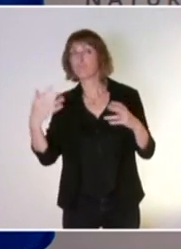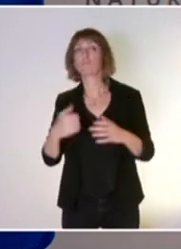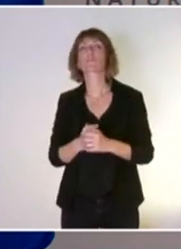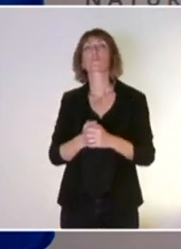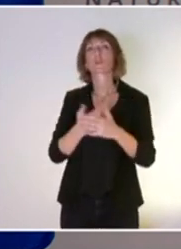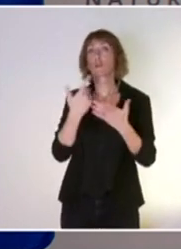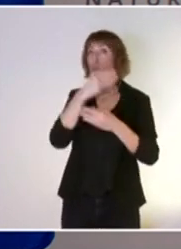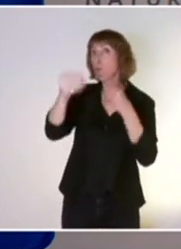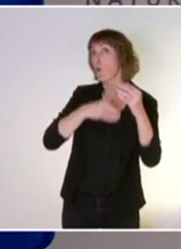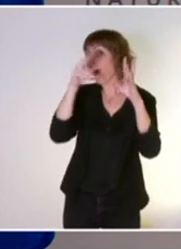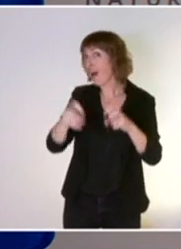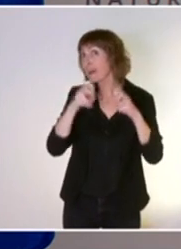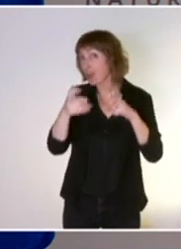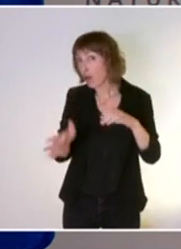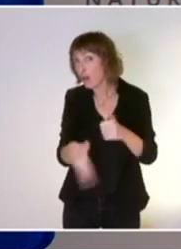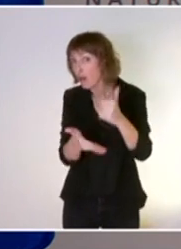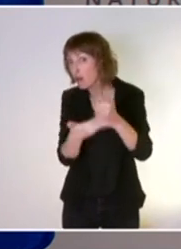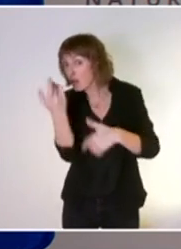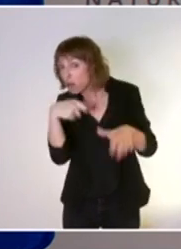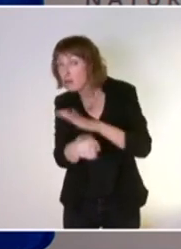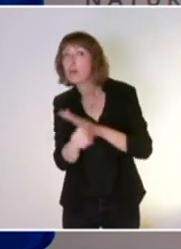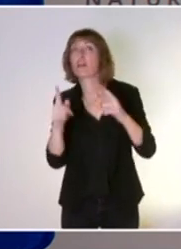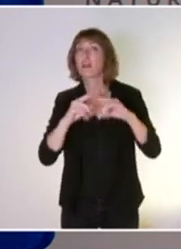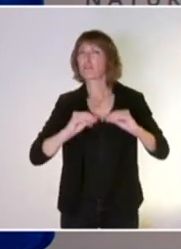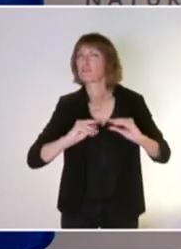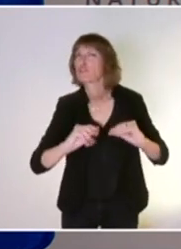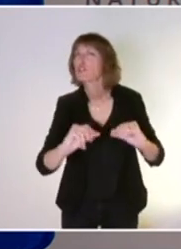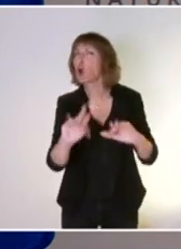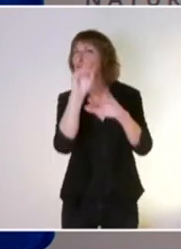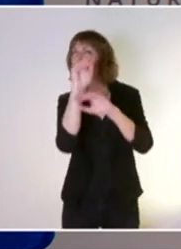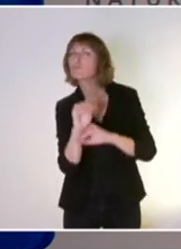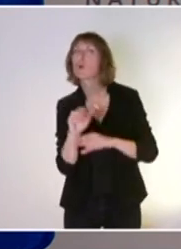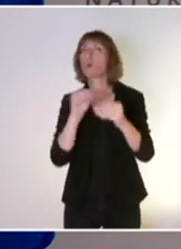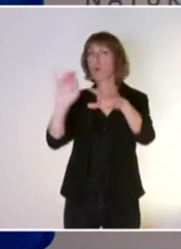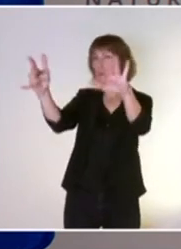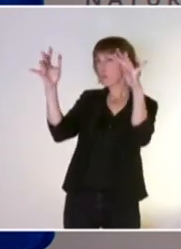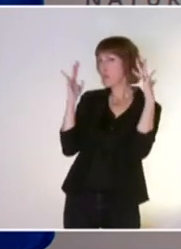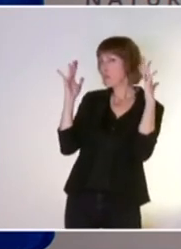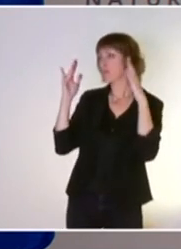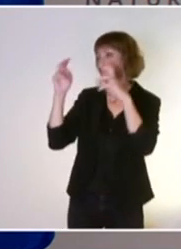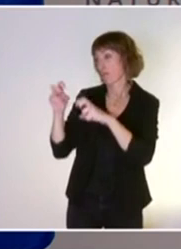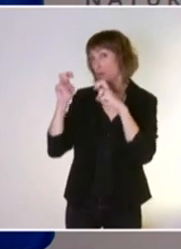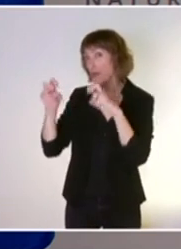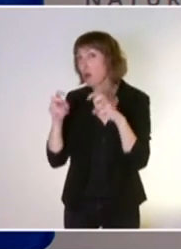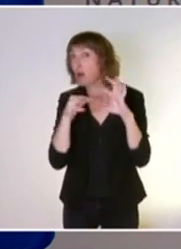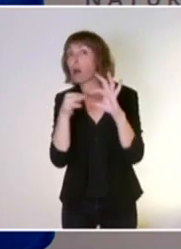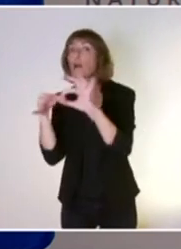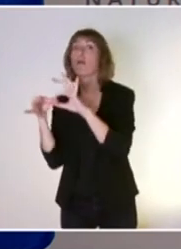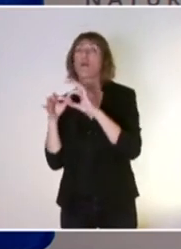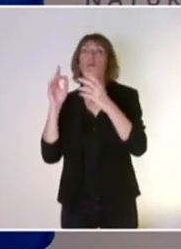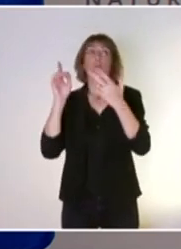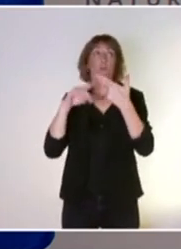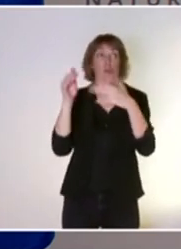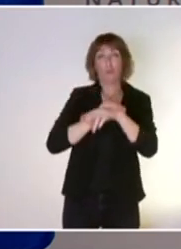le monde agricole, dans la préservation des sols. On pense à l'agroforesterie, on pense évidemment à nos politiques en matière de pêche, en